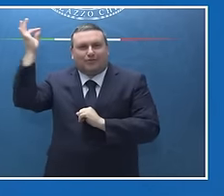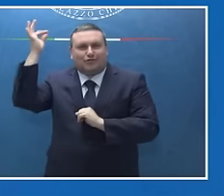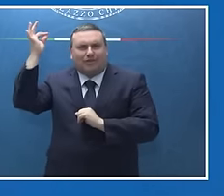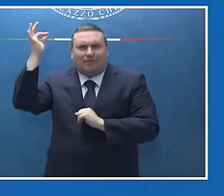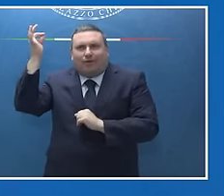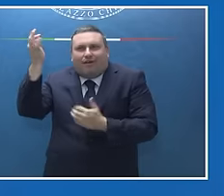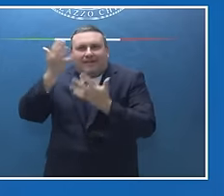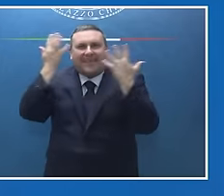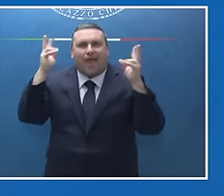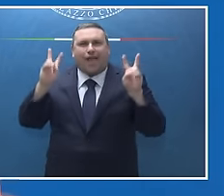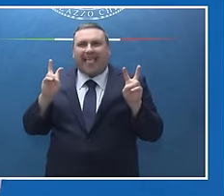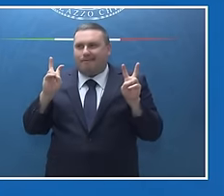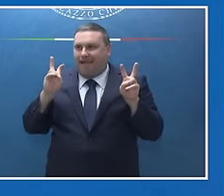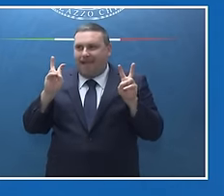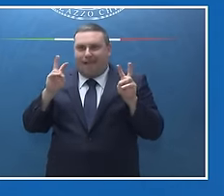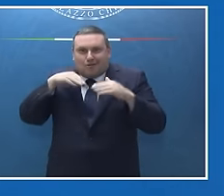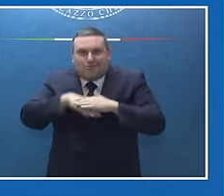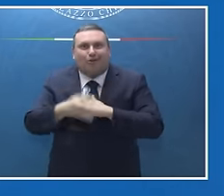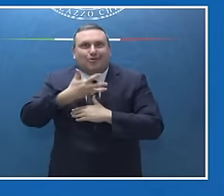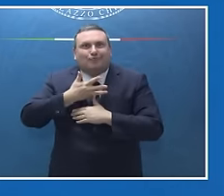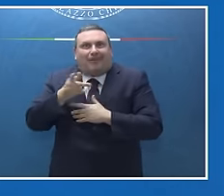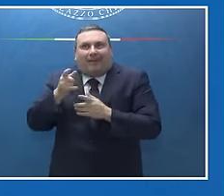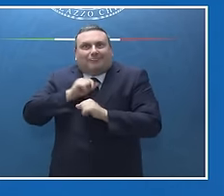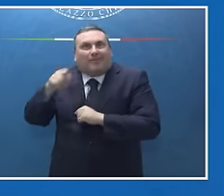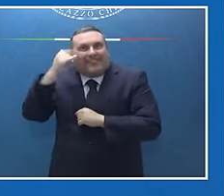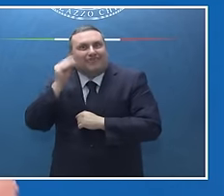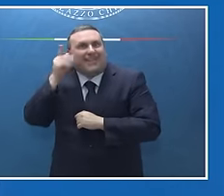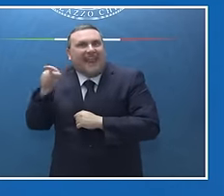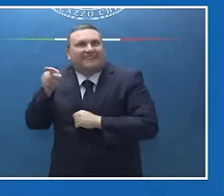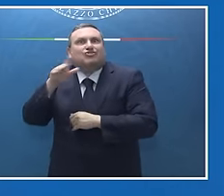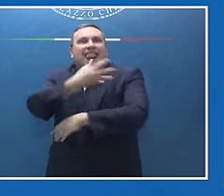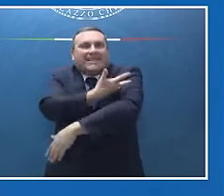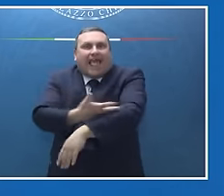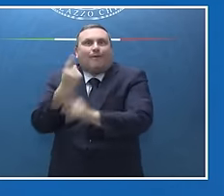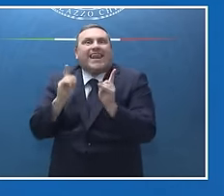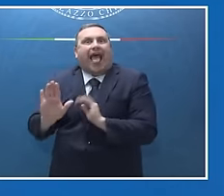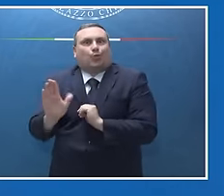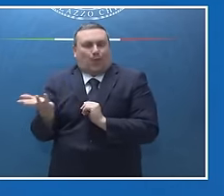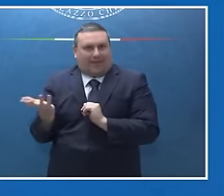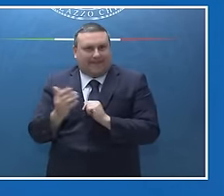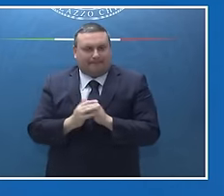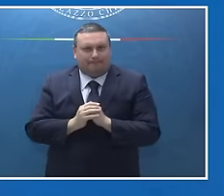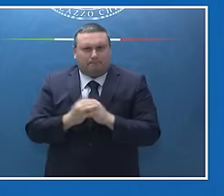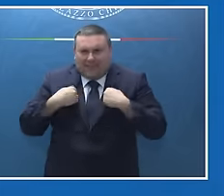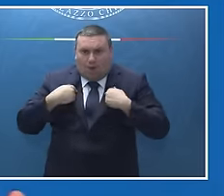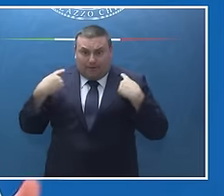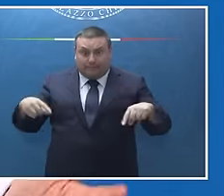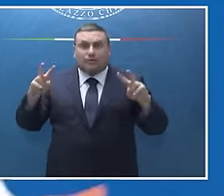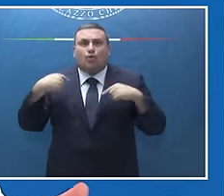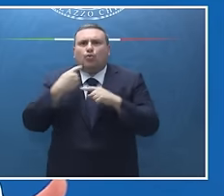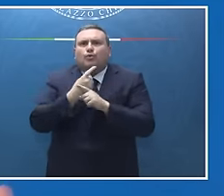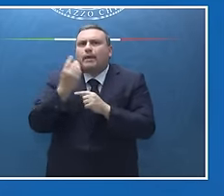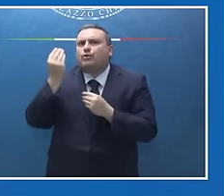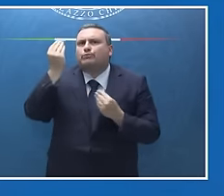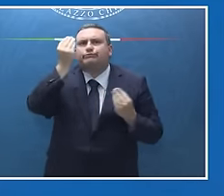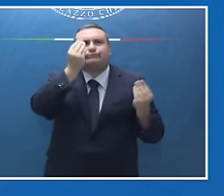e con i quali noi dobbiamo cercare di, chiaramente, sui quali dobbiamo